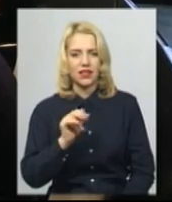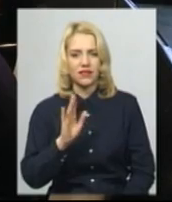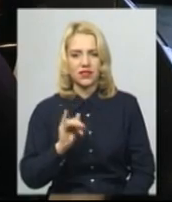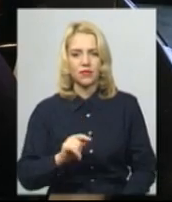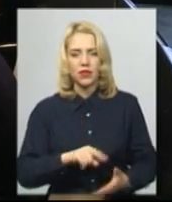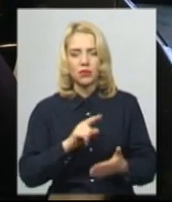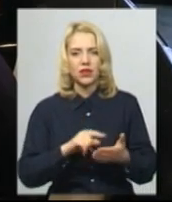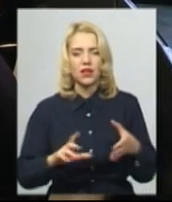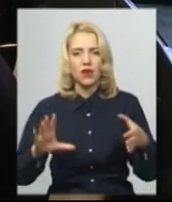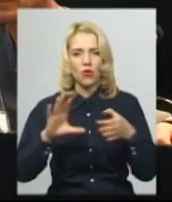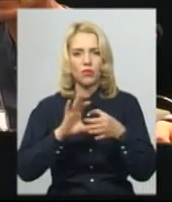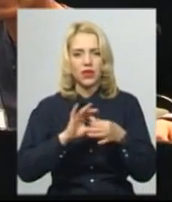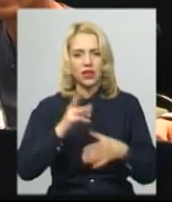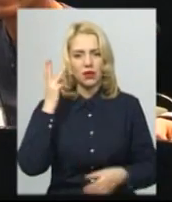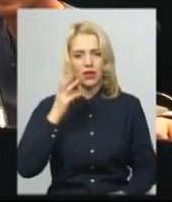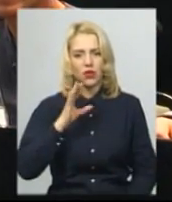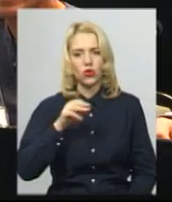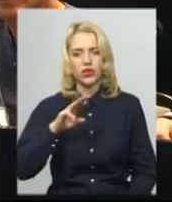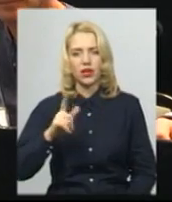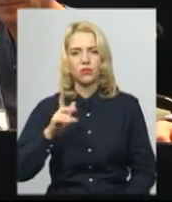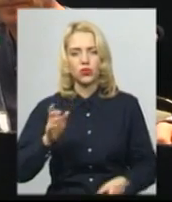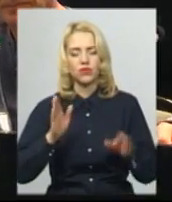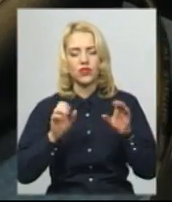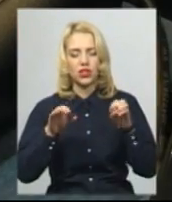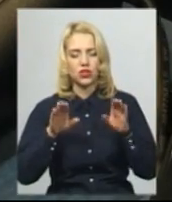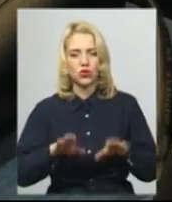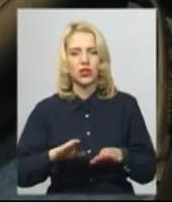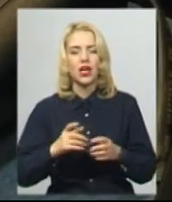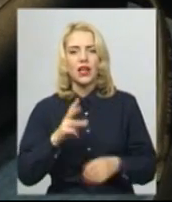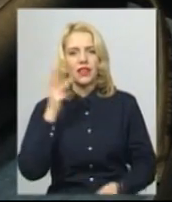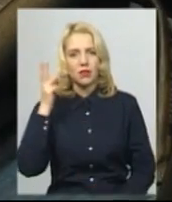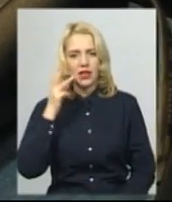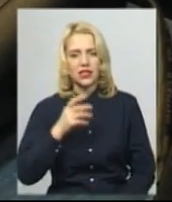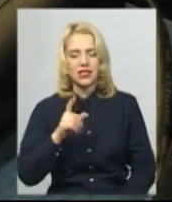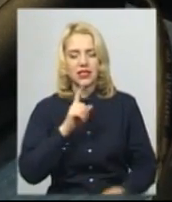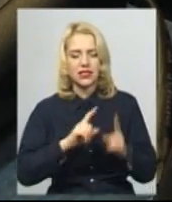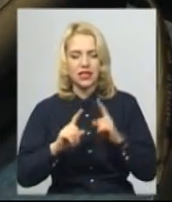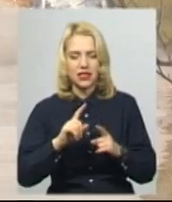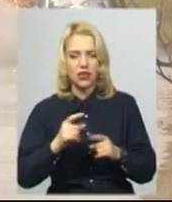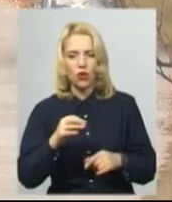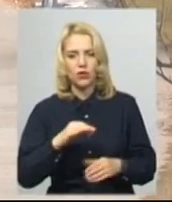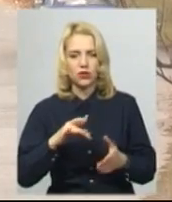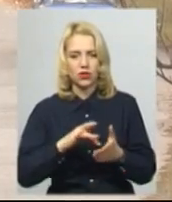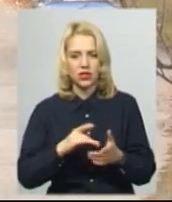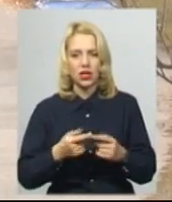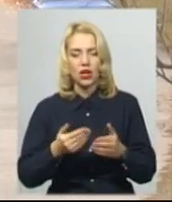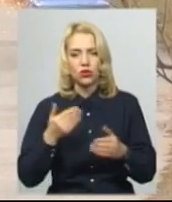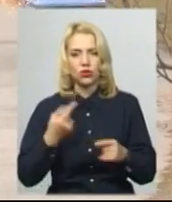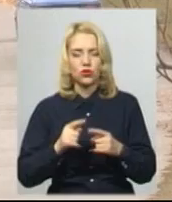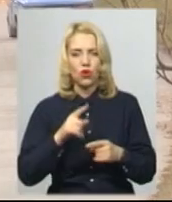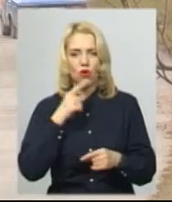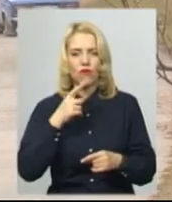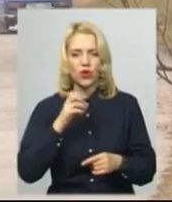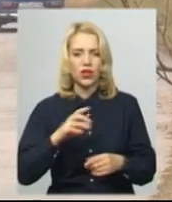Питання об'єднання з Хмельницькою ТГ вирішуватимуть на сесії міської ради обласного центру. До цього обговорювали це на зборах жителів села, каже Давидковецький